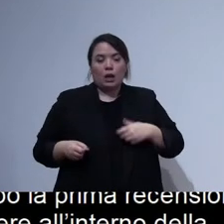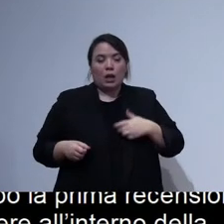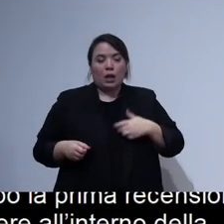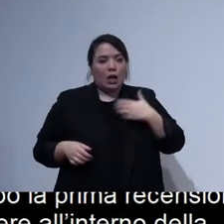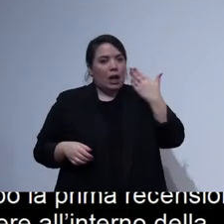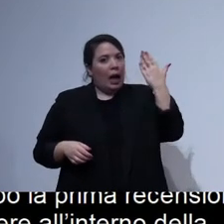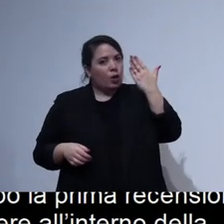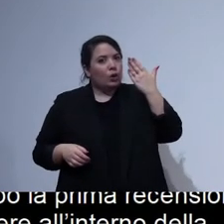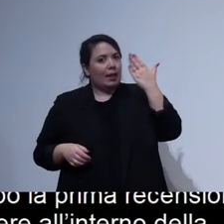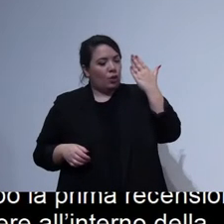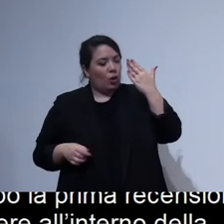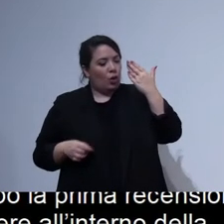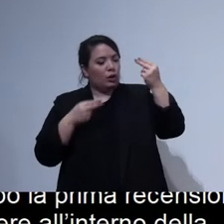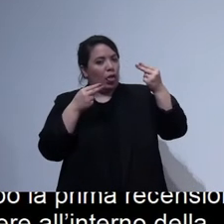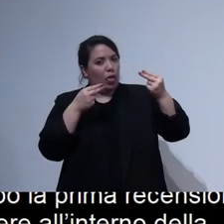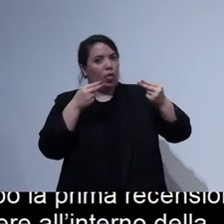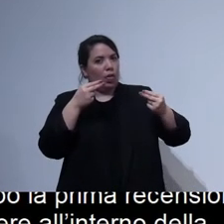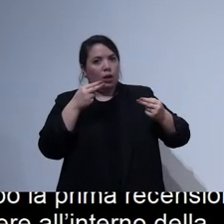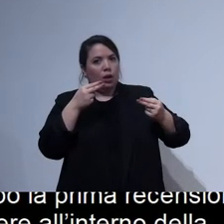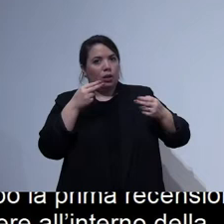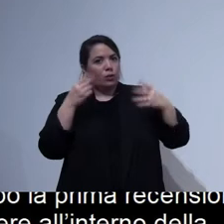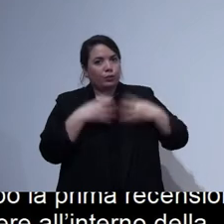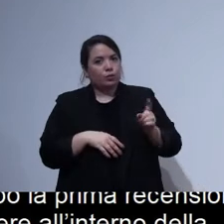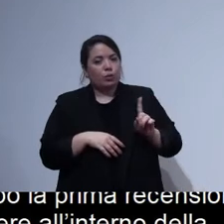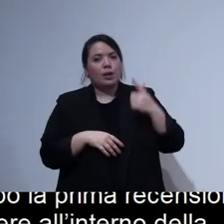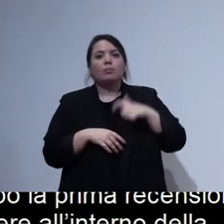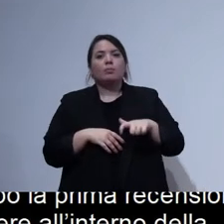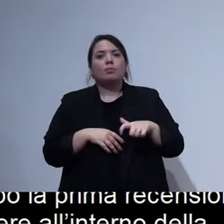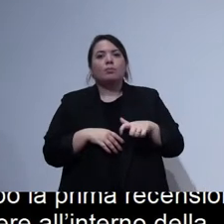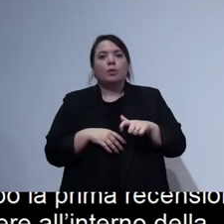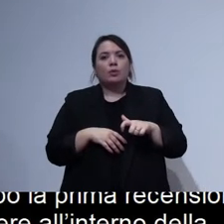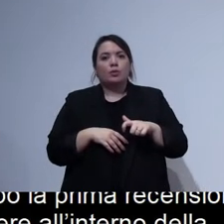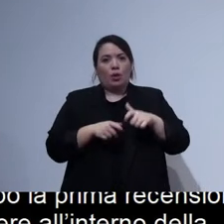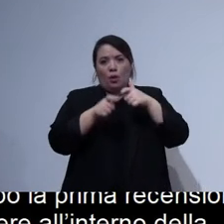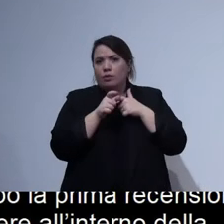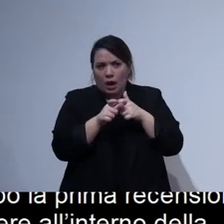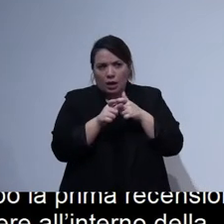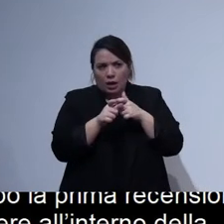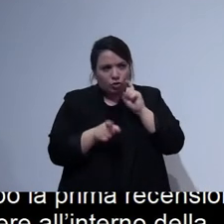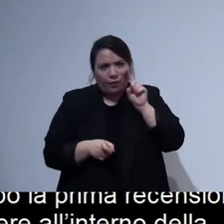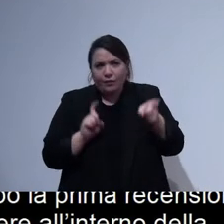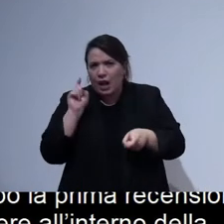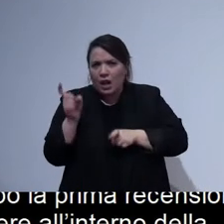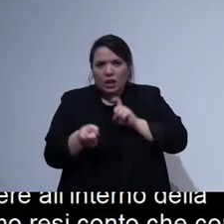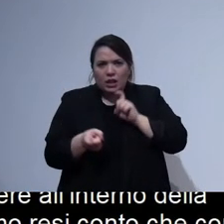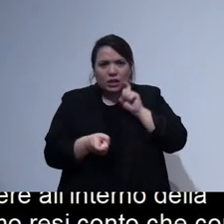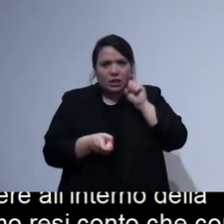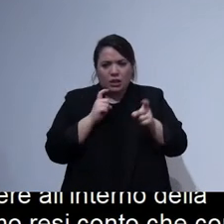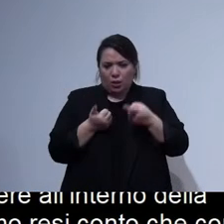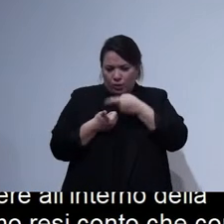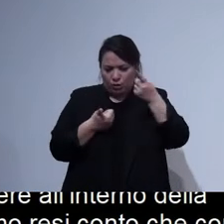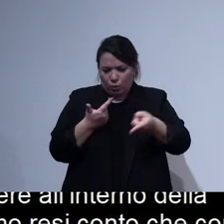questo processo non poteva funzionare, perché il viaggio è più faticoso, ci sono tante cose da